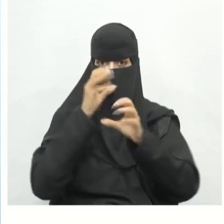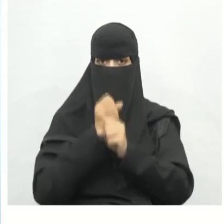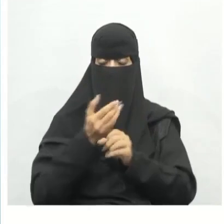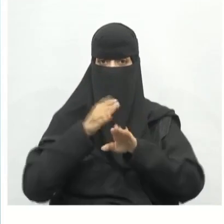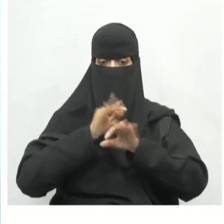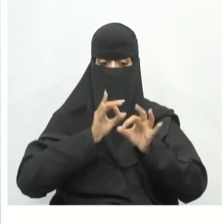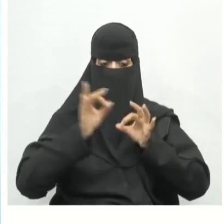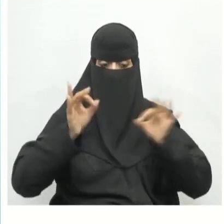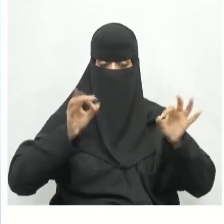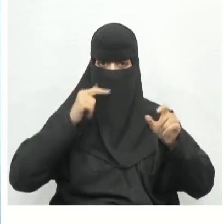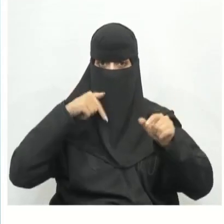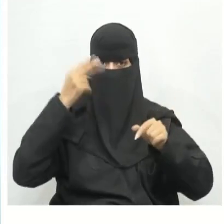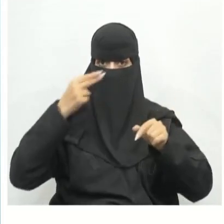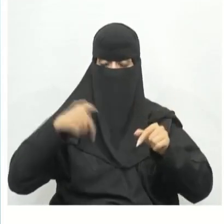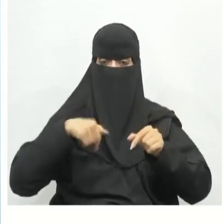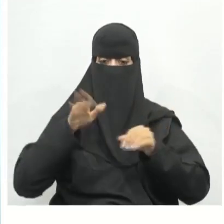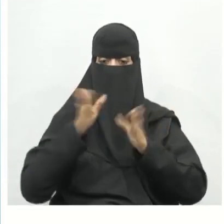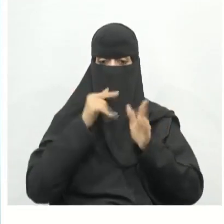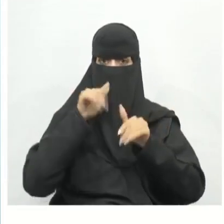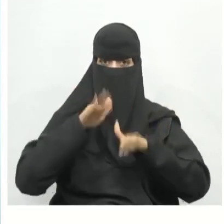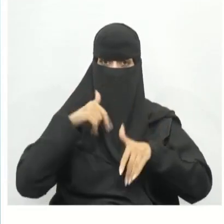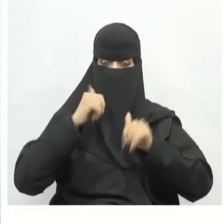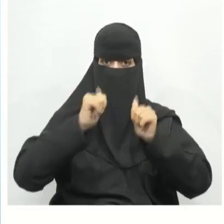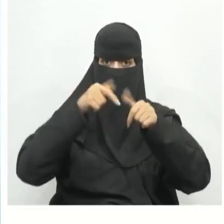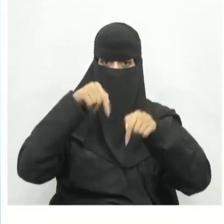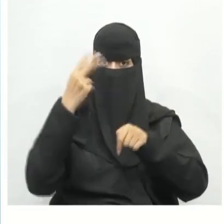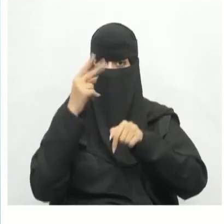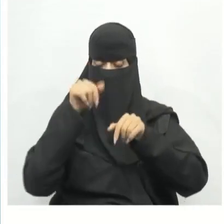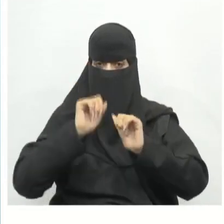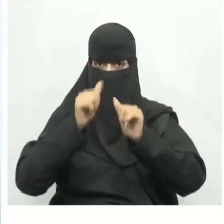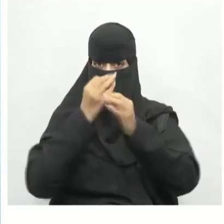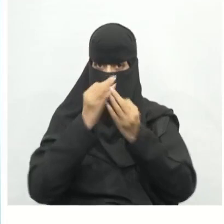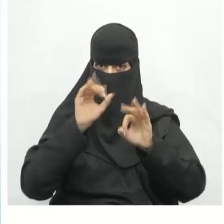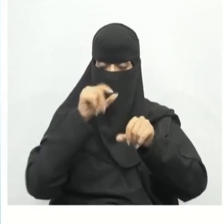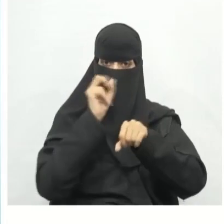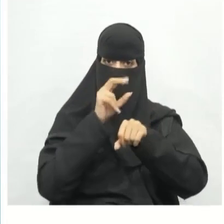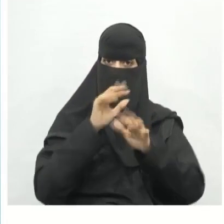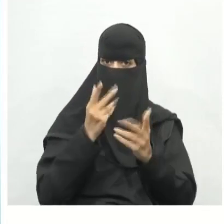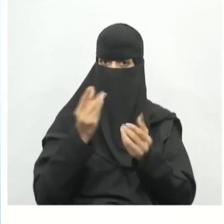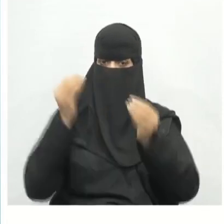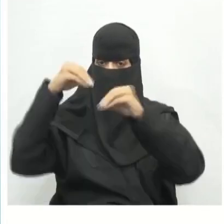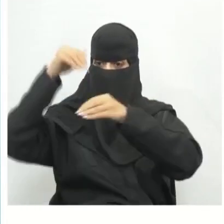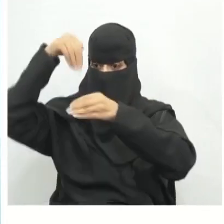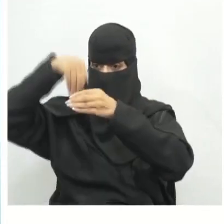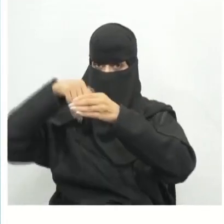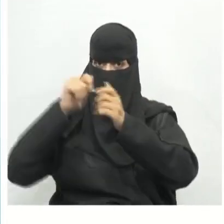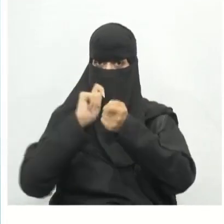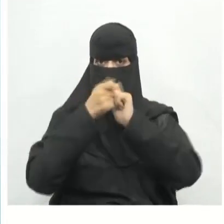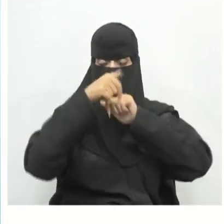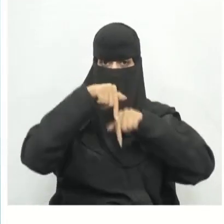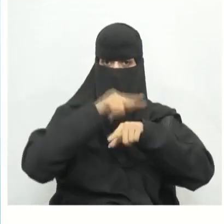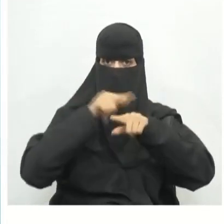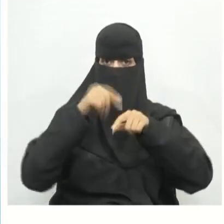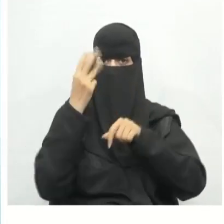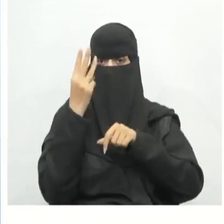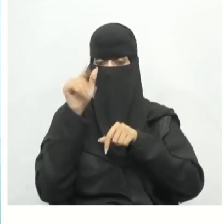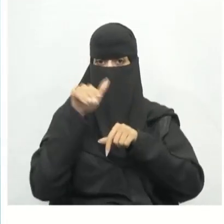على اتساق الرسم التخطيطي بمجرد أن يصبح الشكل ثلاثي الأبعاد جاهزا سنتعلم كيفية إضافة العمق لتحول إلى شكل